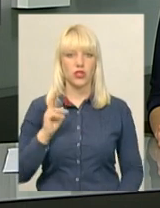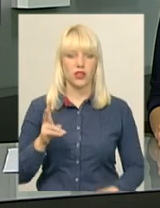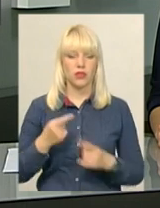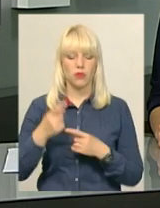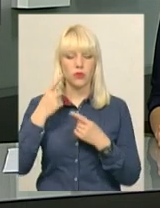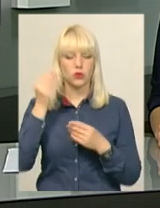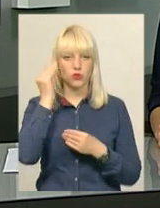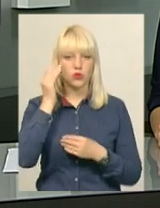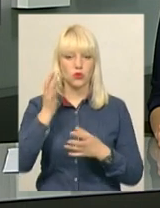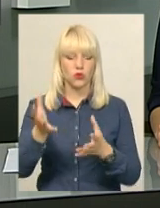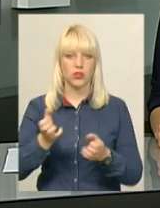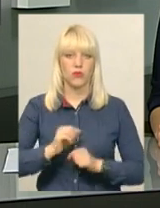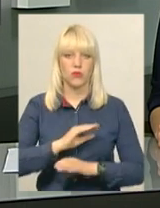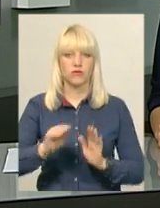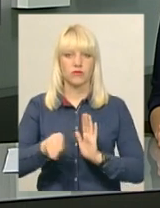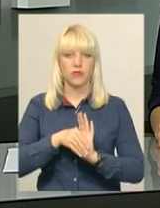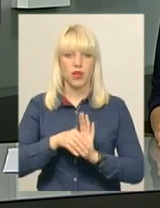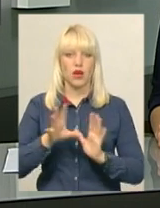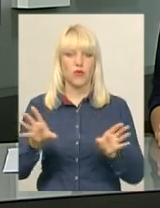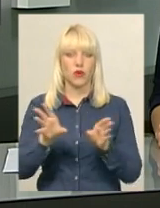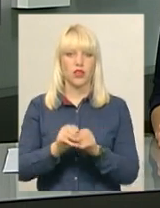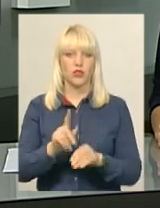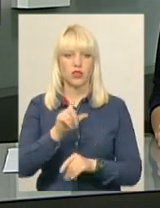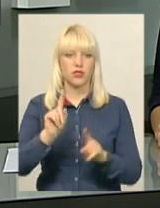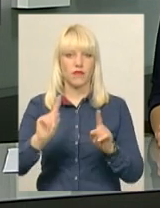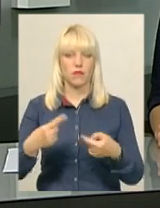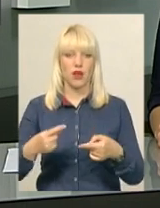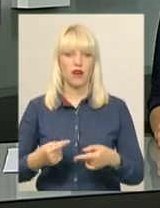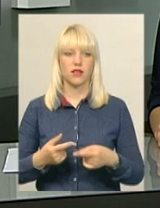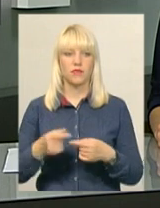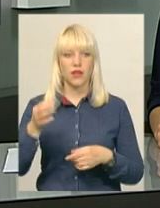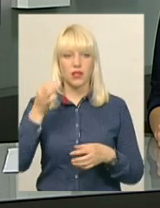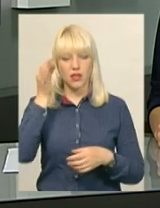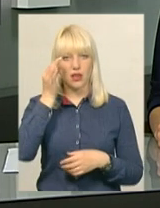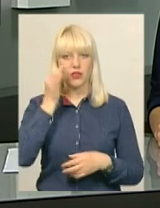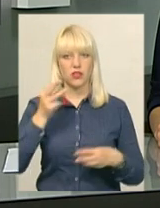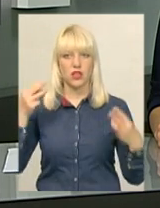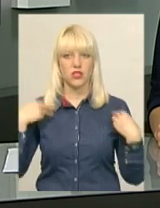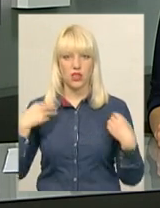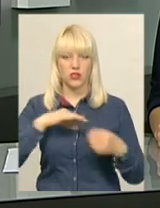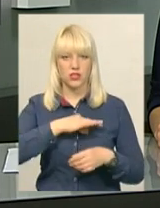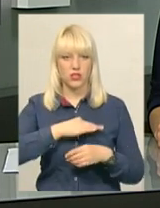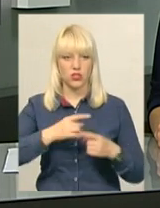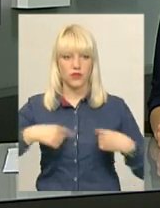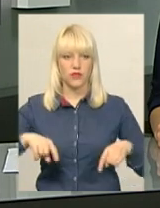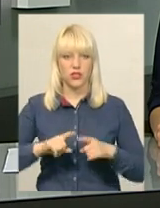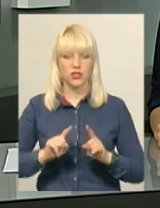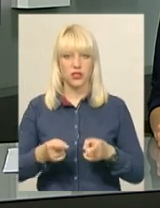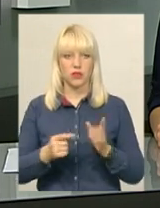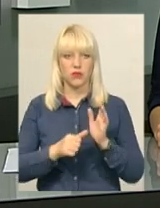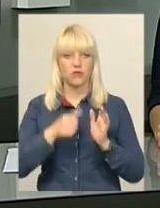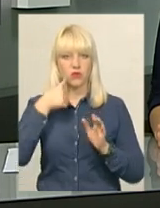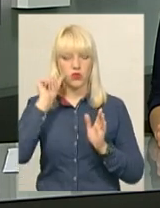підозрюють в одержанні неправомірної вигоди, поєднаного з вимаганням. Нагадаю, начальника слідчого відділу затримали вчора, 16